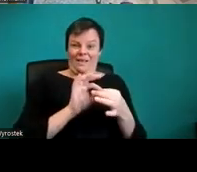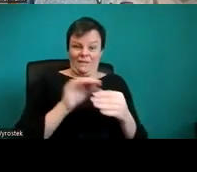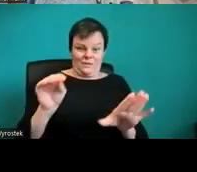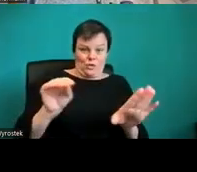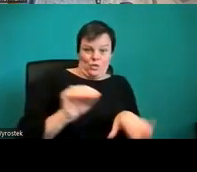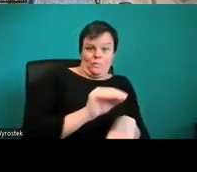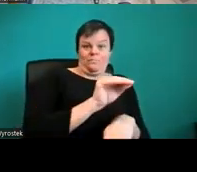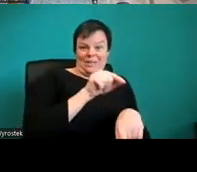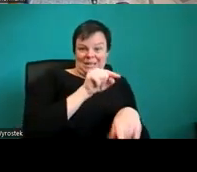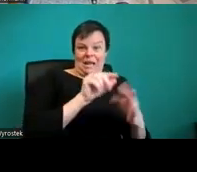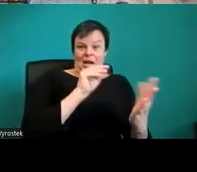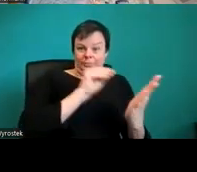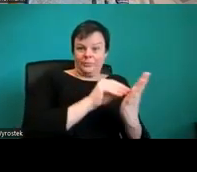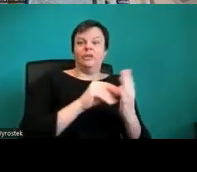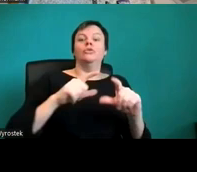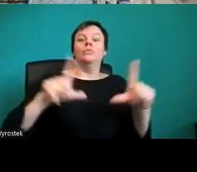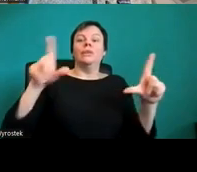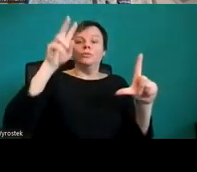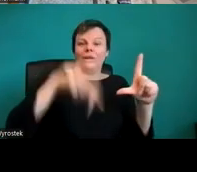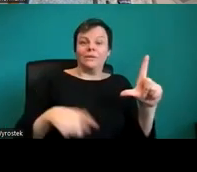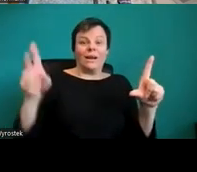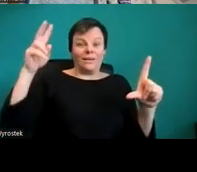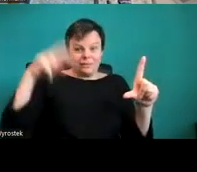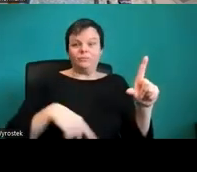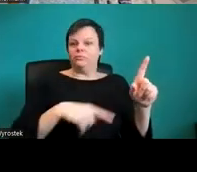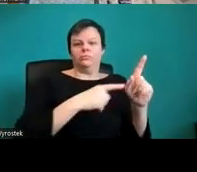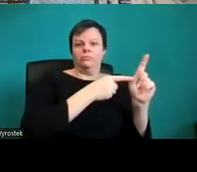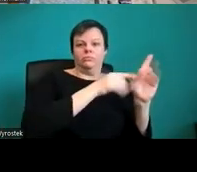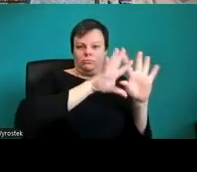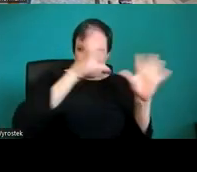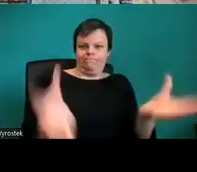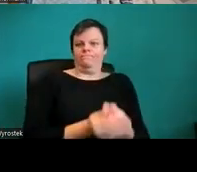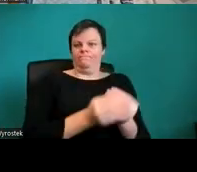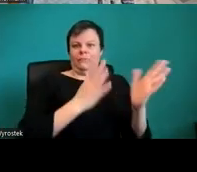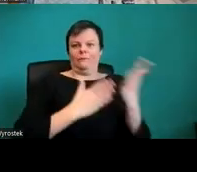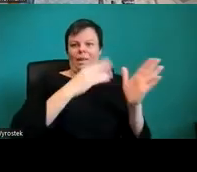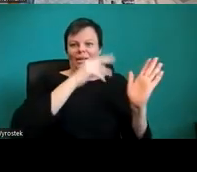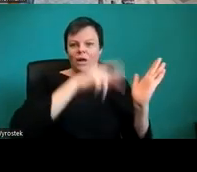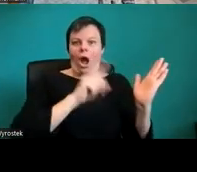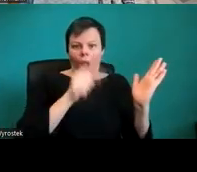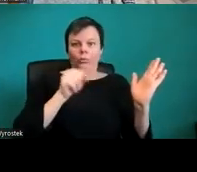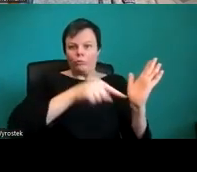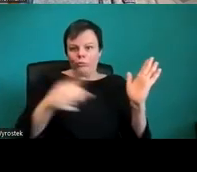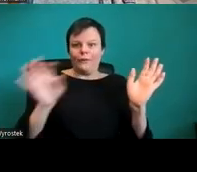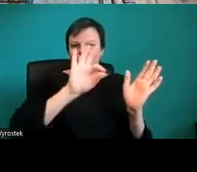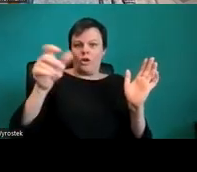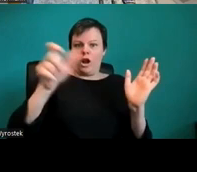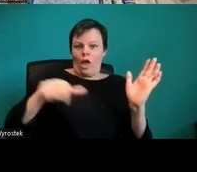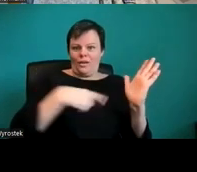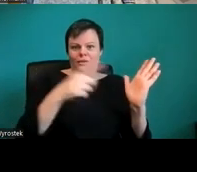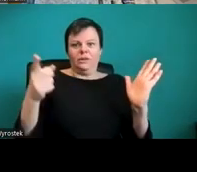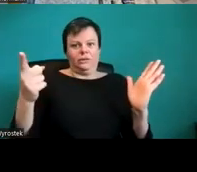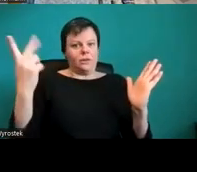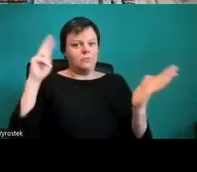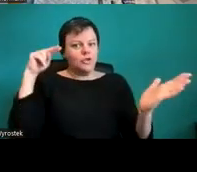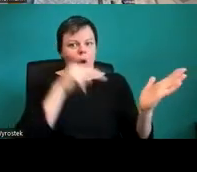vielleicht nicht so schön. Besser ist es, Sie hinterlegen den Link in der